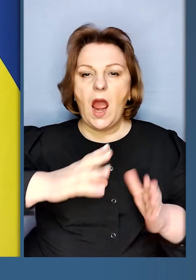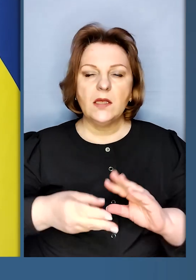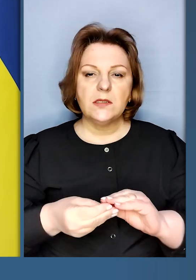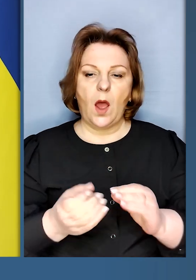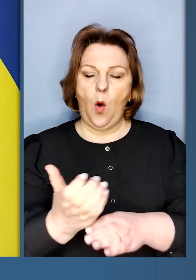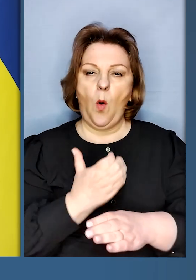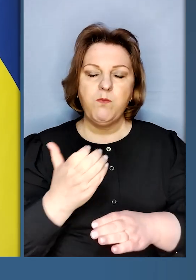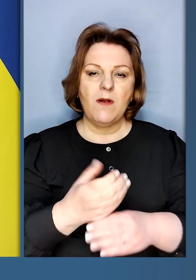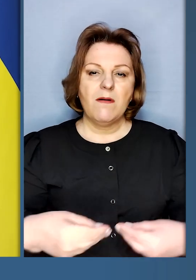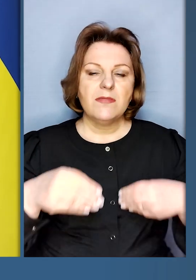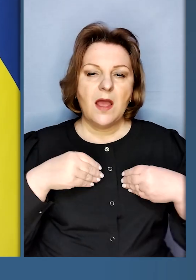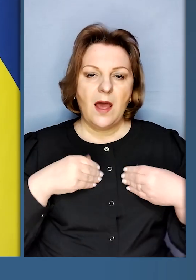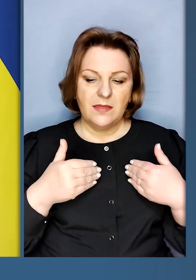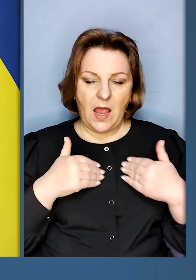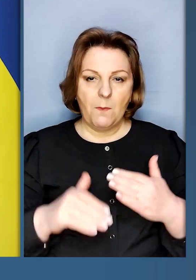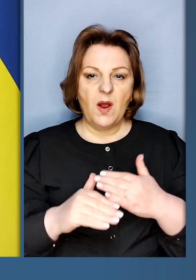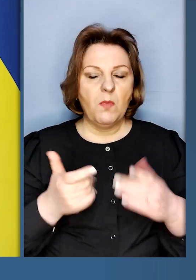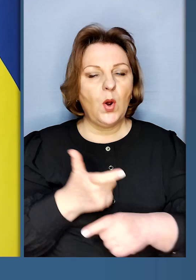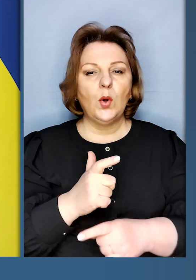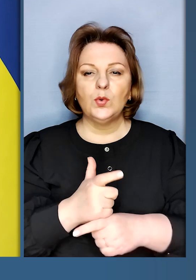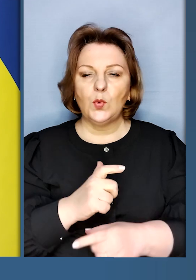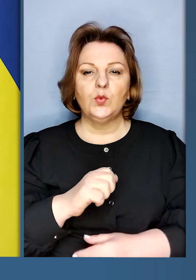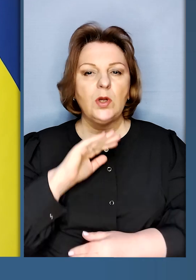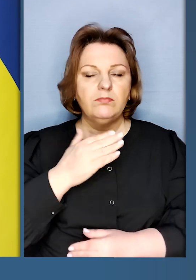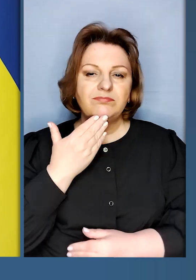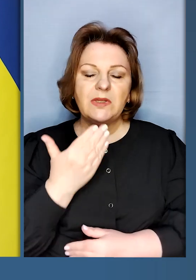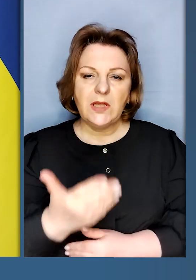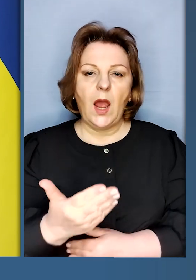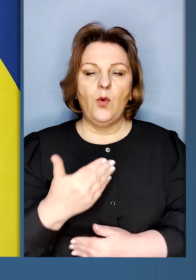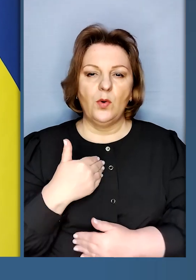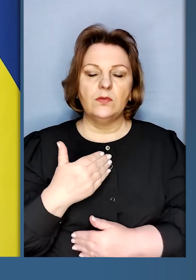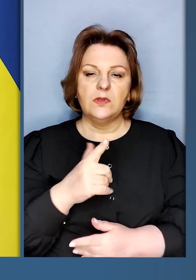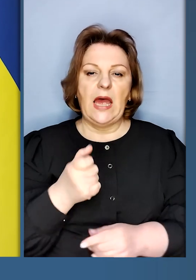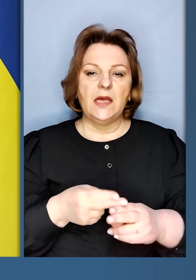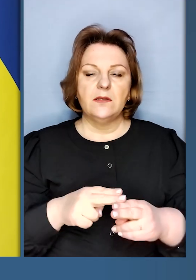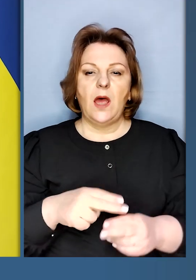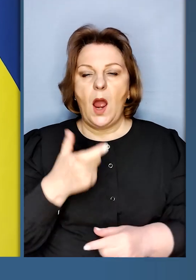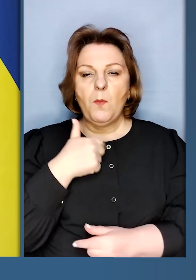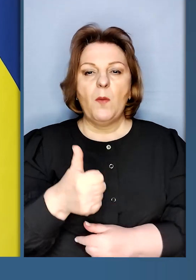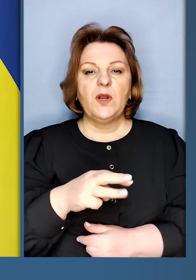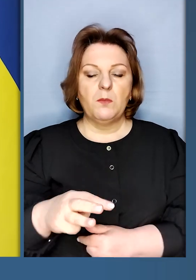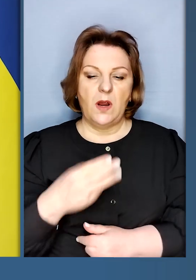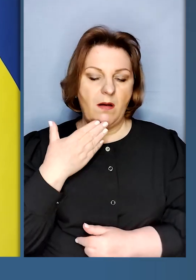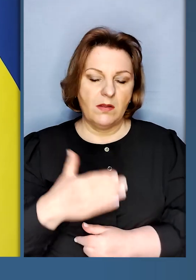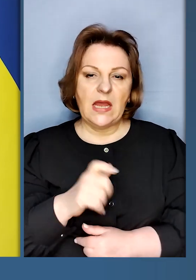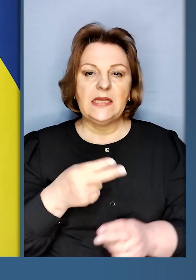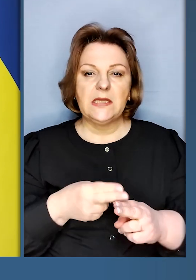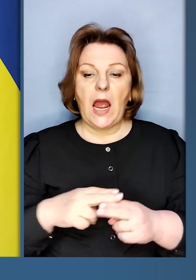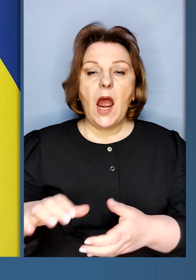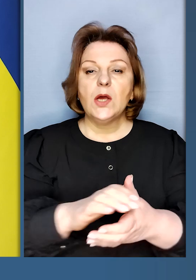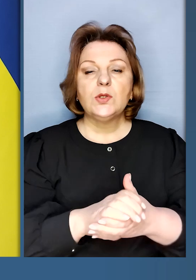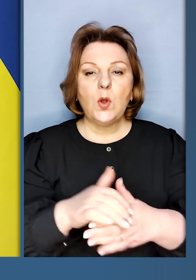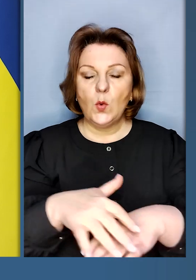наданої нам підтримки. Ми дуже дякуємо за це. І пану прем'єр-міністру, я дякую за це, суспільству